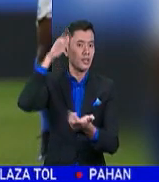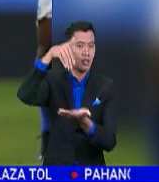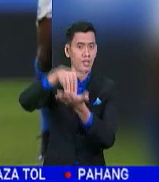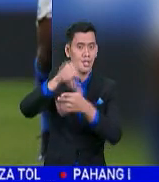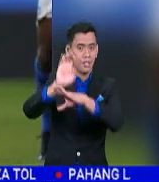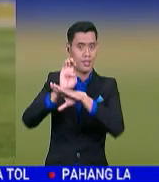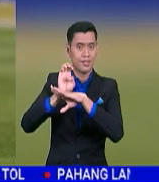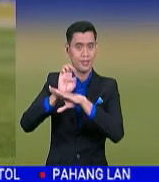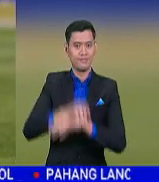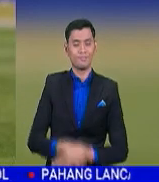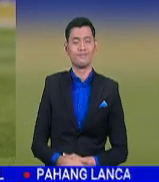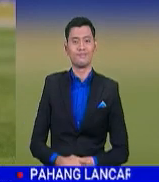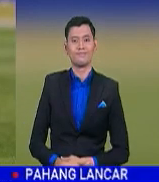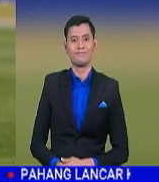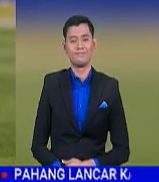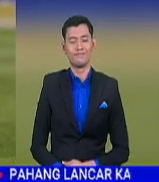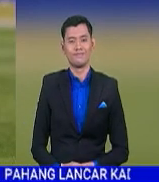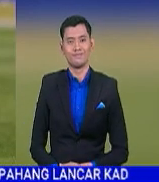Albion.